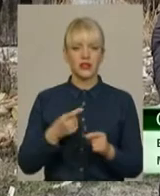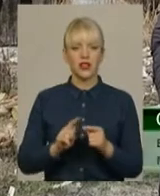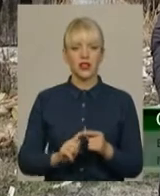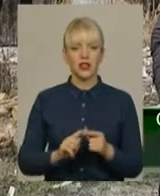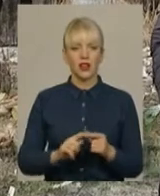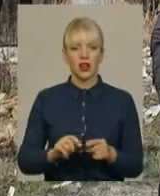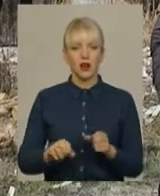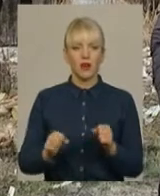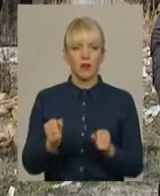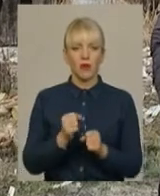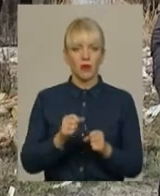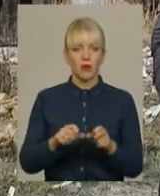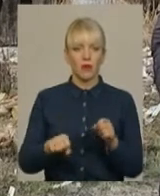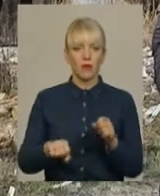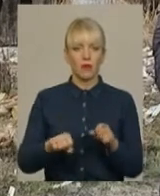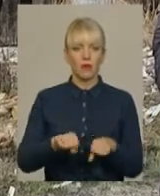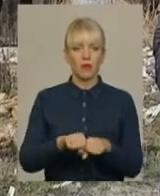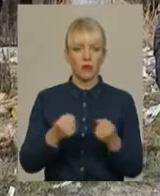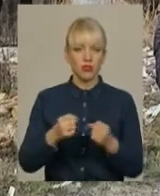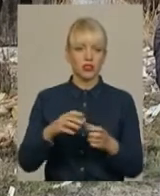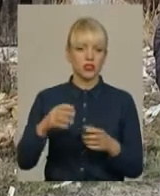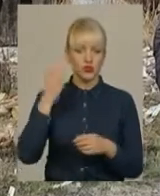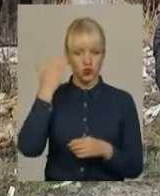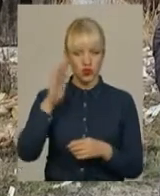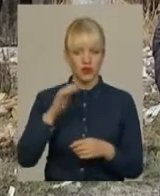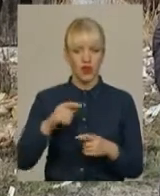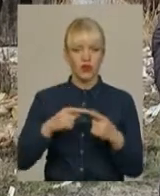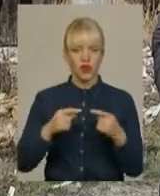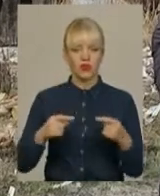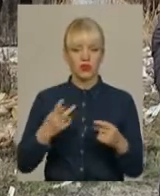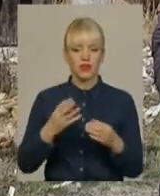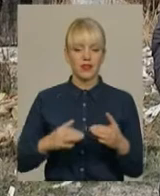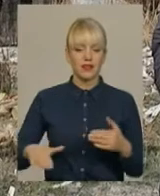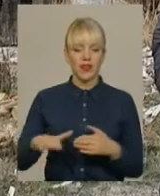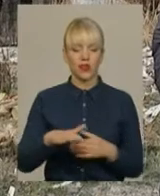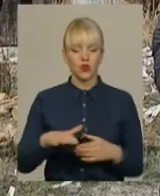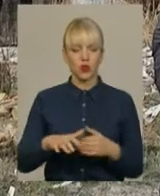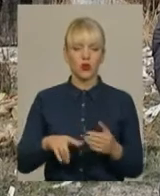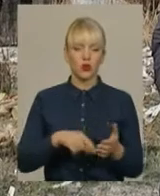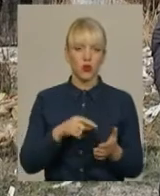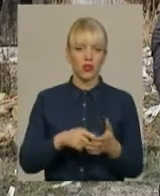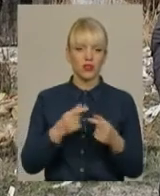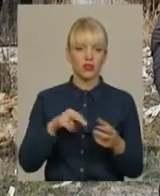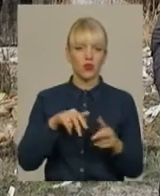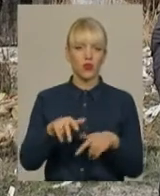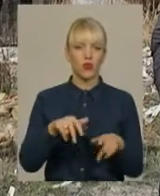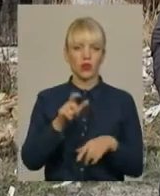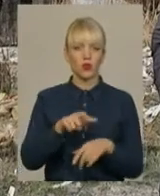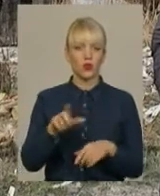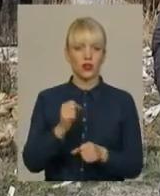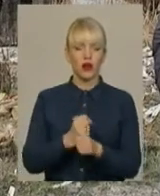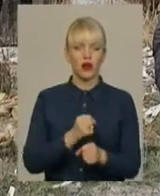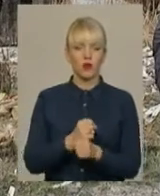порча чужого імущества. До всього іншого, це знаходиться на території міста, де ходять громадяни, де ходять на роботу люди.